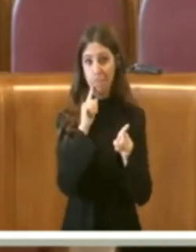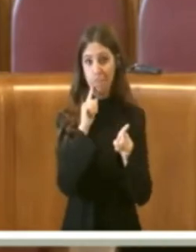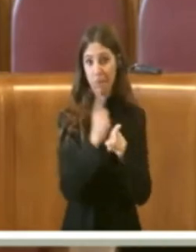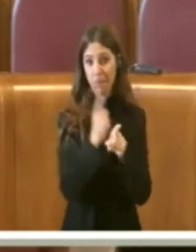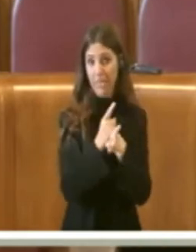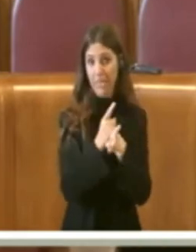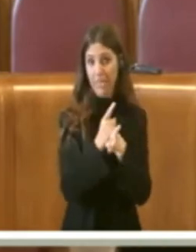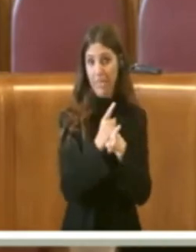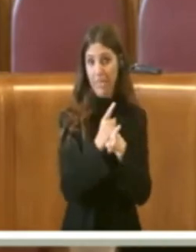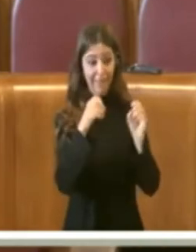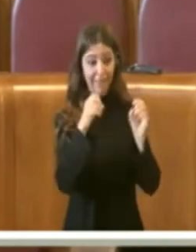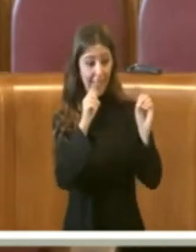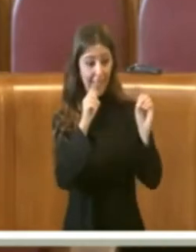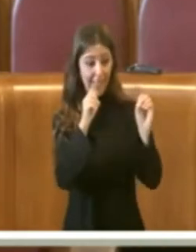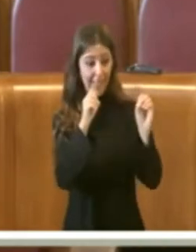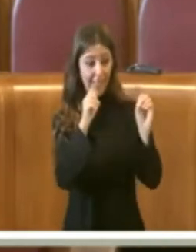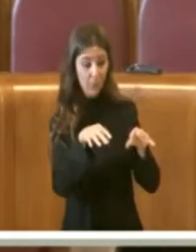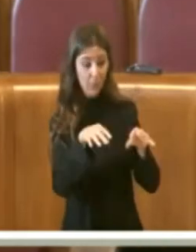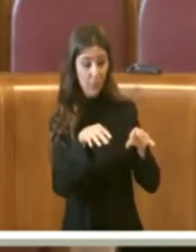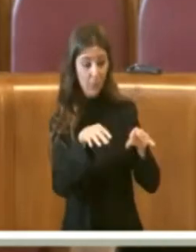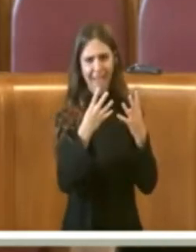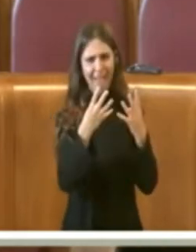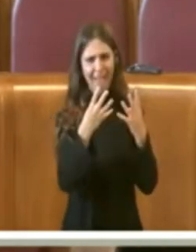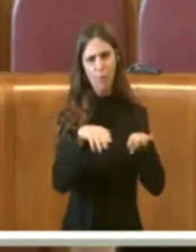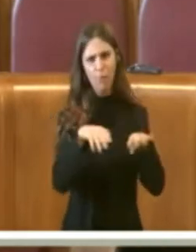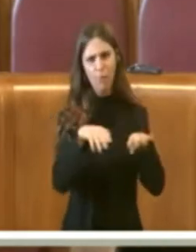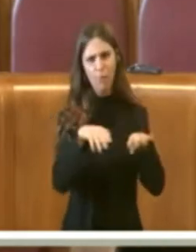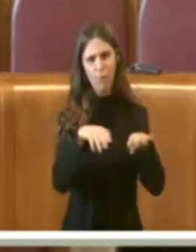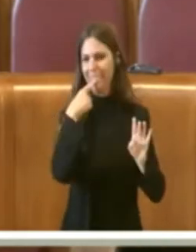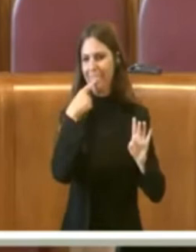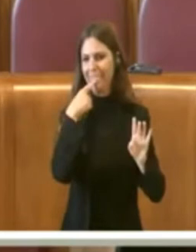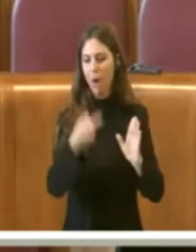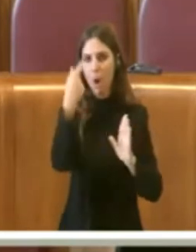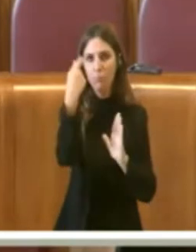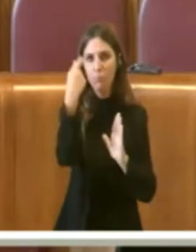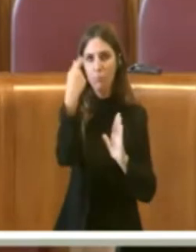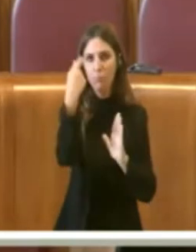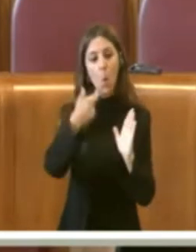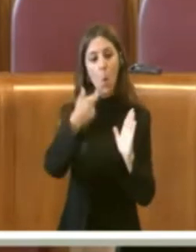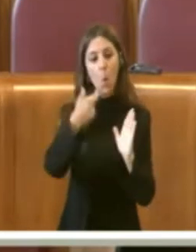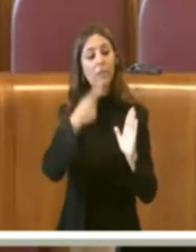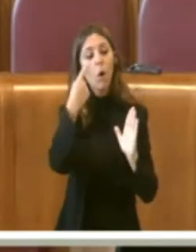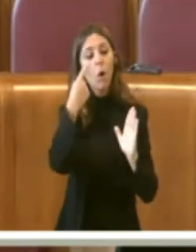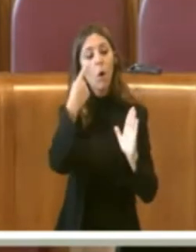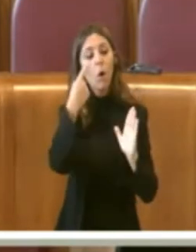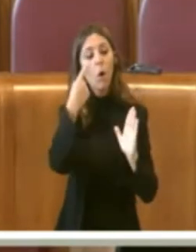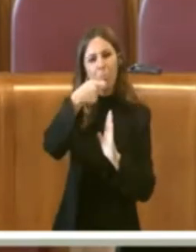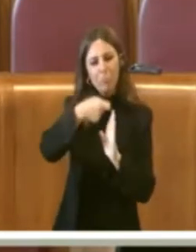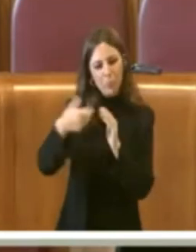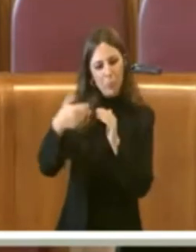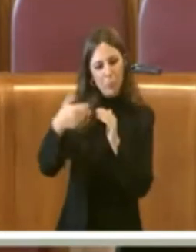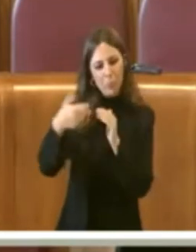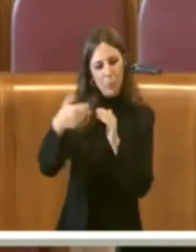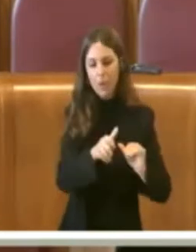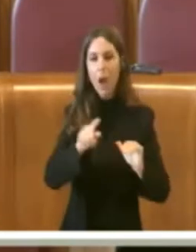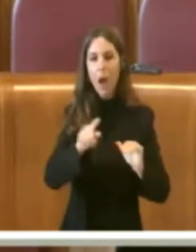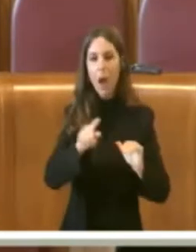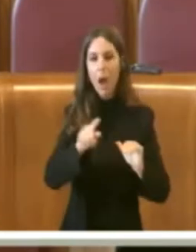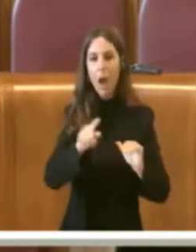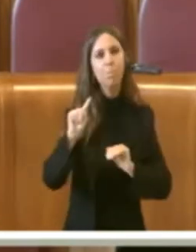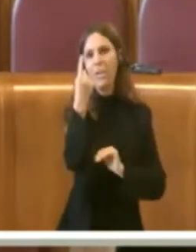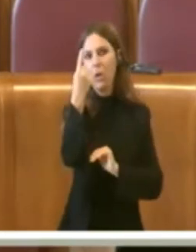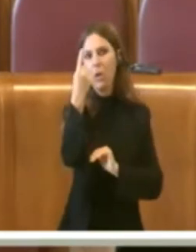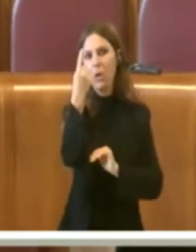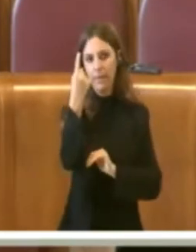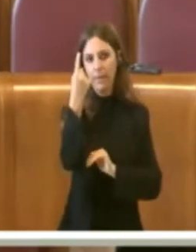posso che parlare di riduzione, perché secondo me è la priorità. Ho